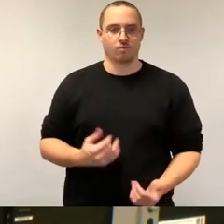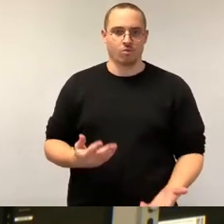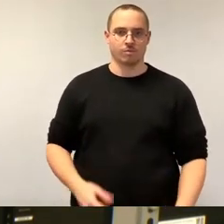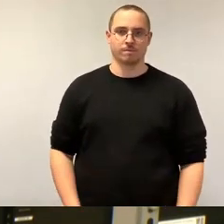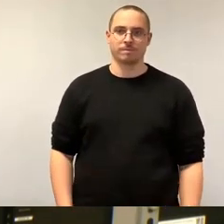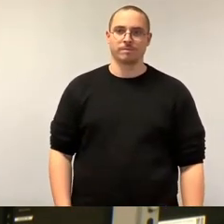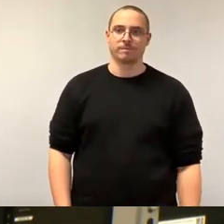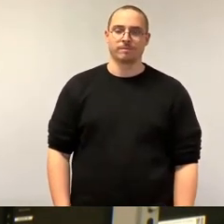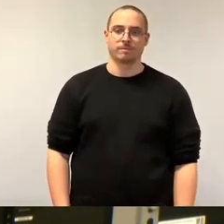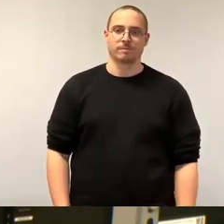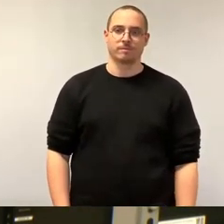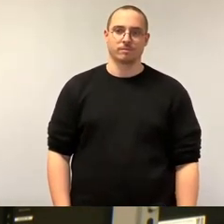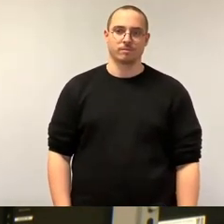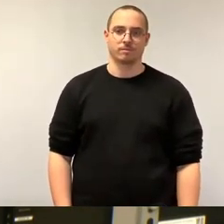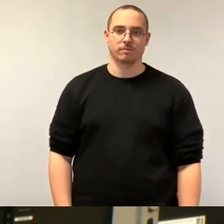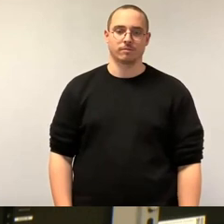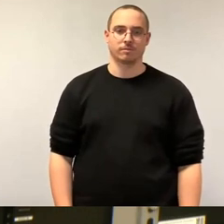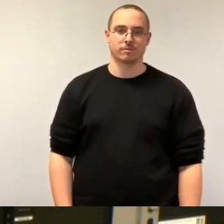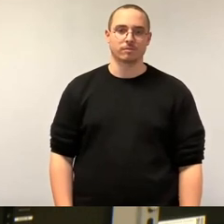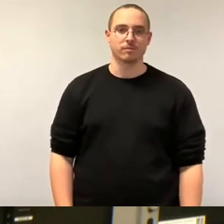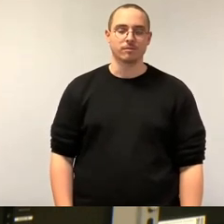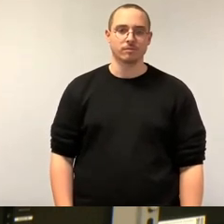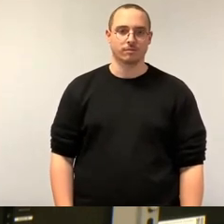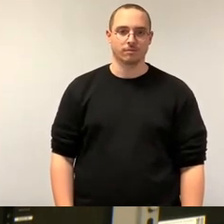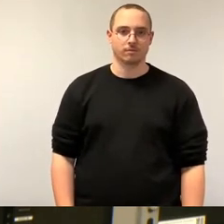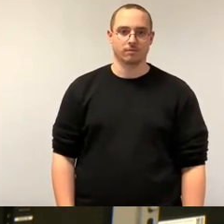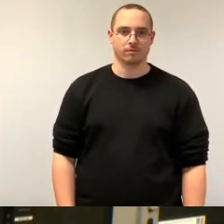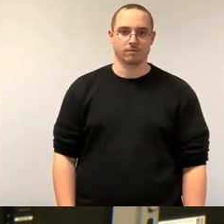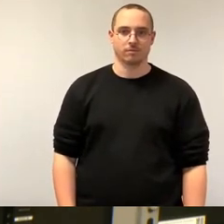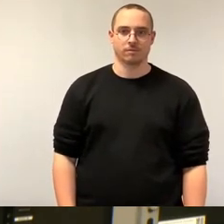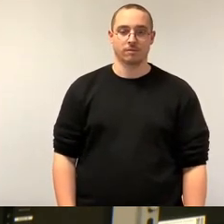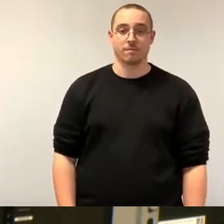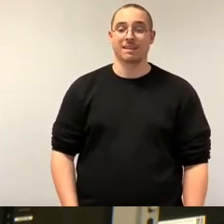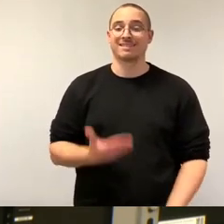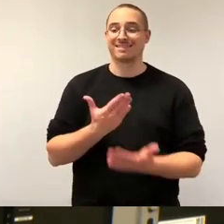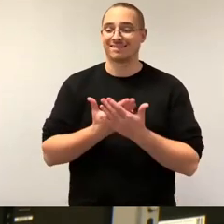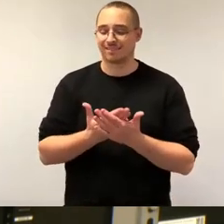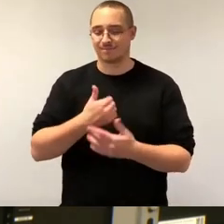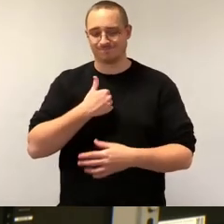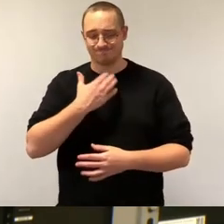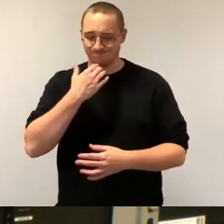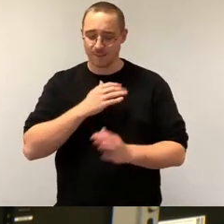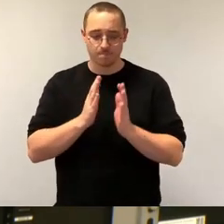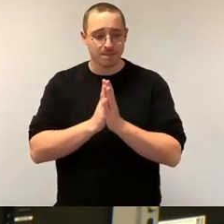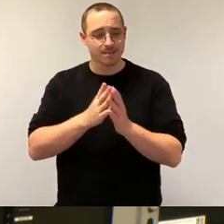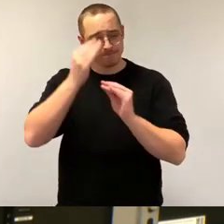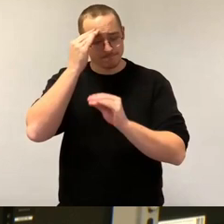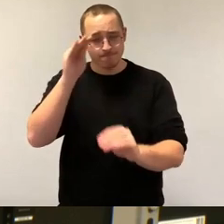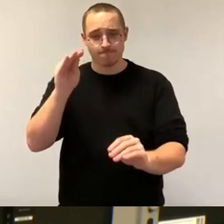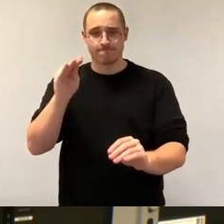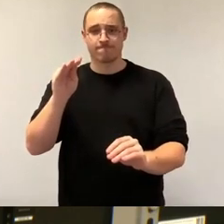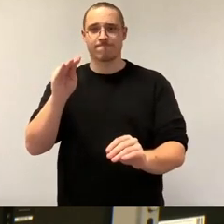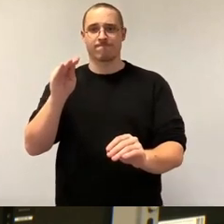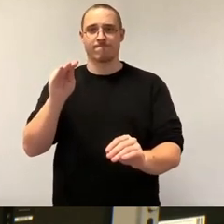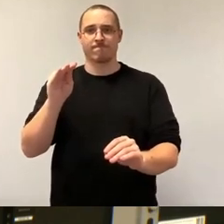Mein starker Impetus hier, mein Wort heute ist, dass der Stadtrat sich auf seine